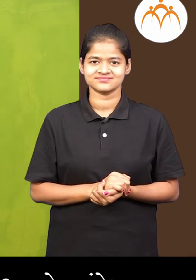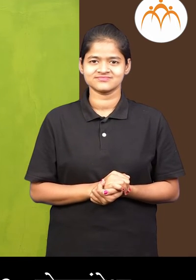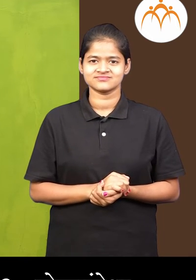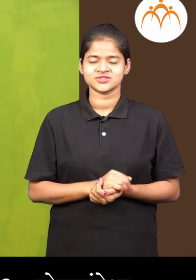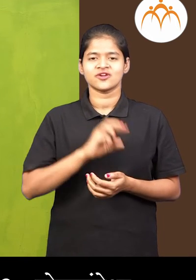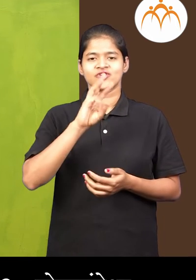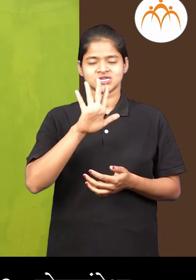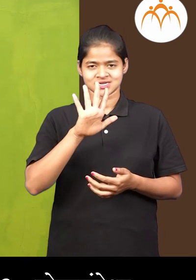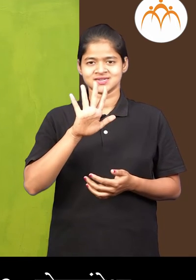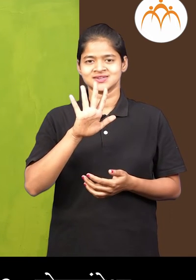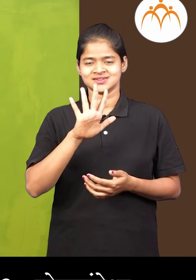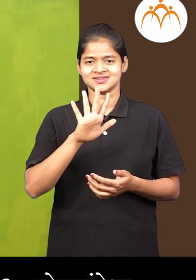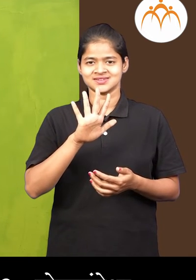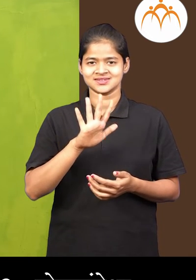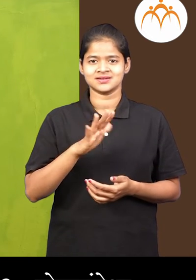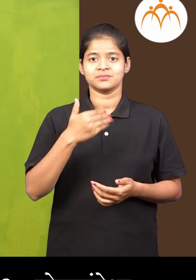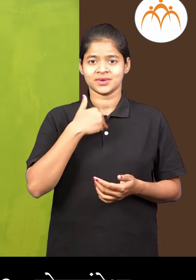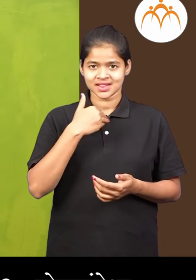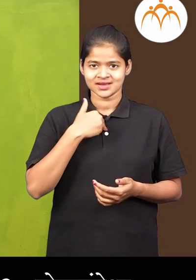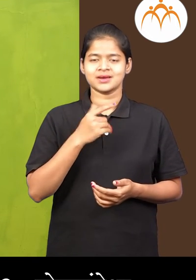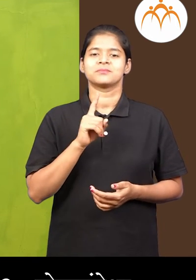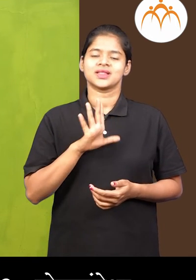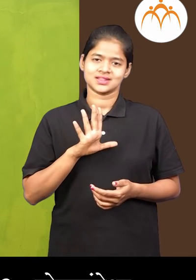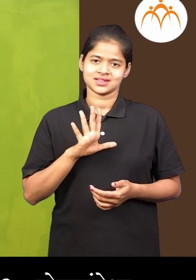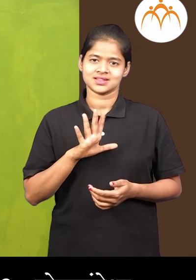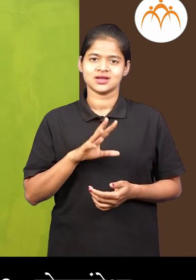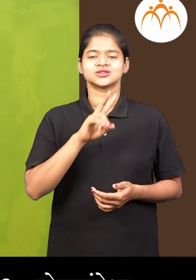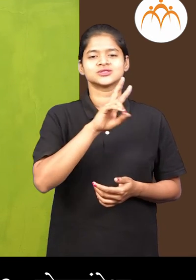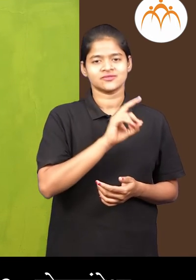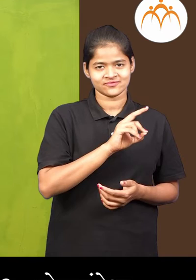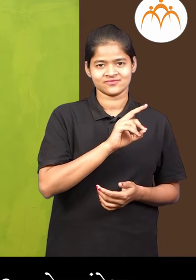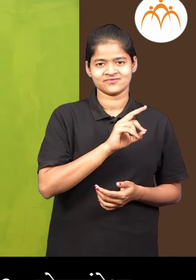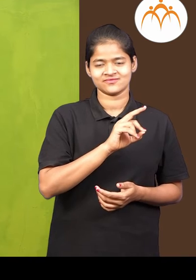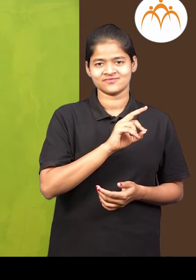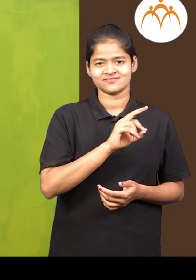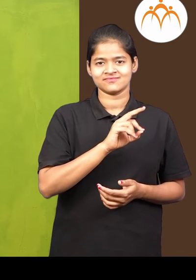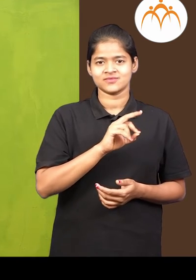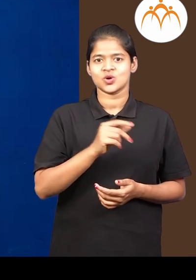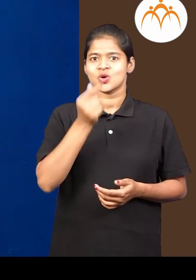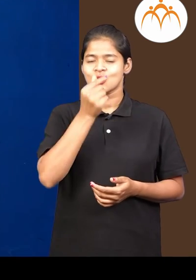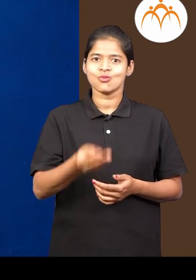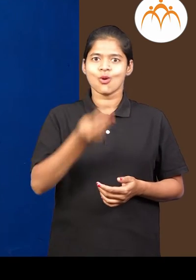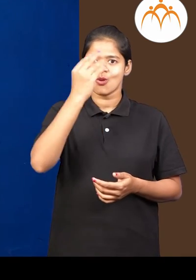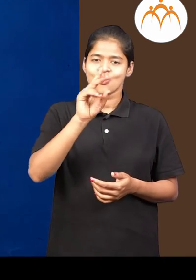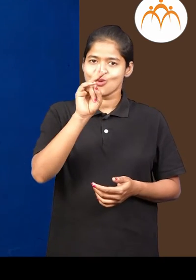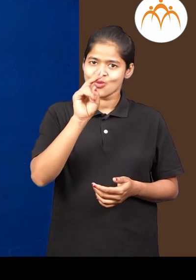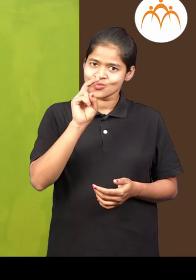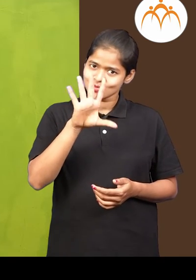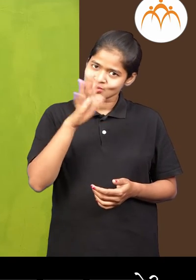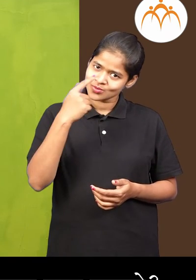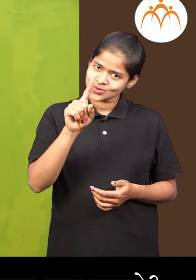35 गोया या माजा 15 आणी बाबान चा 20 गोयान पिक्षा जासता हैत की नई हो आई